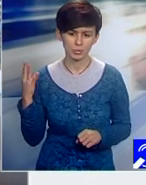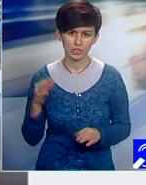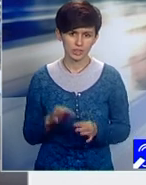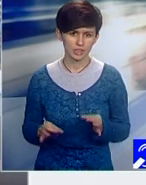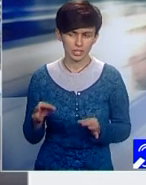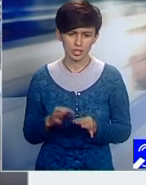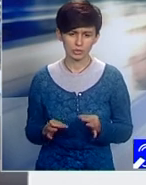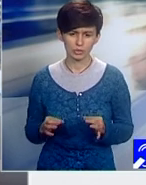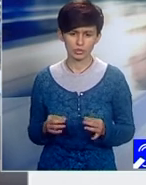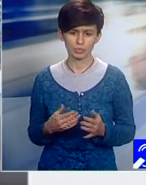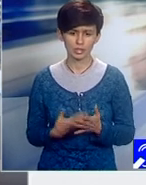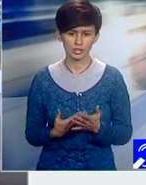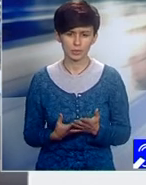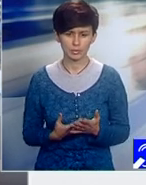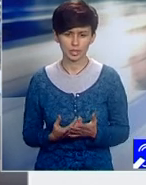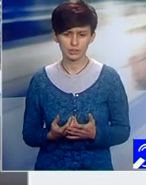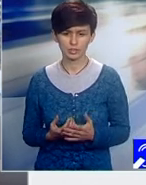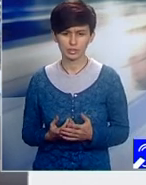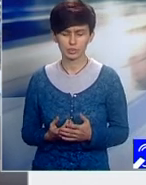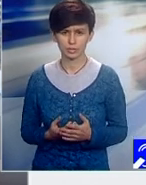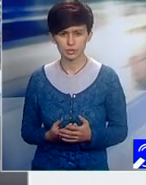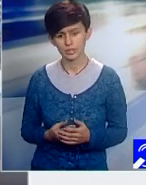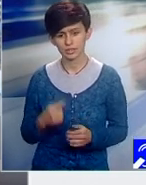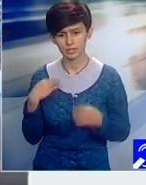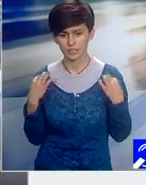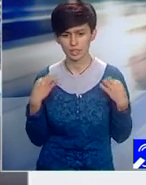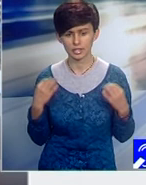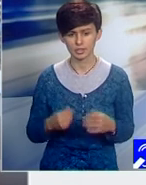mă rog, să zicem, a sănătății aici.